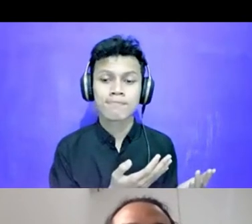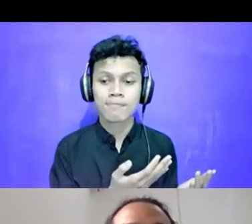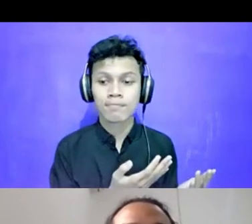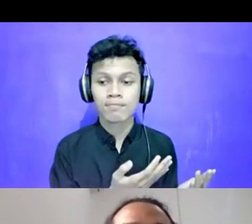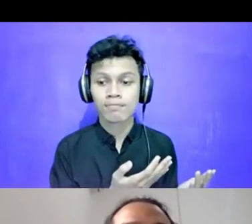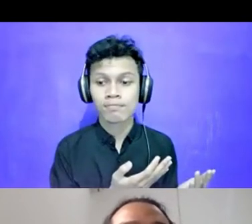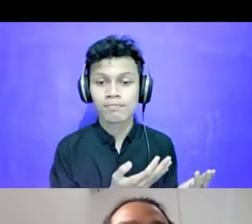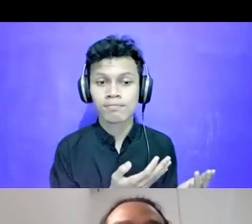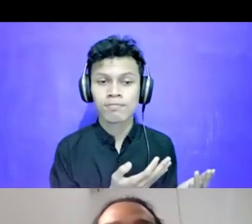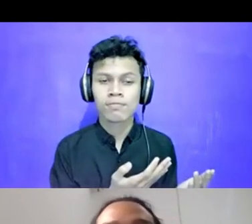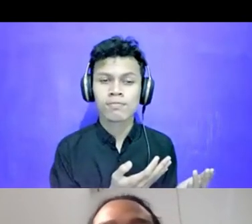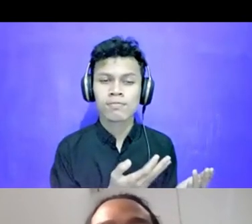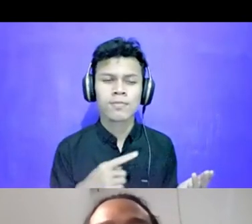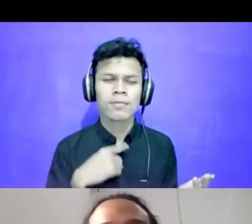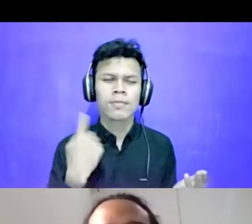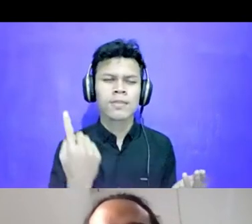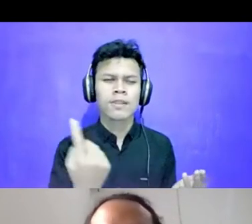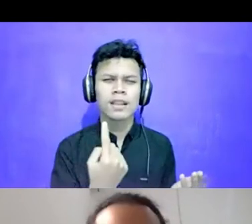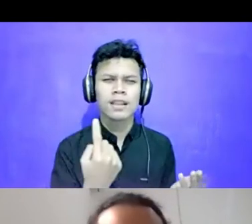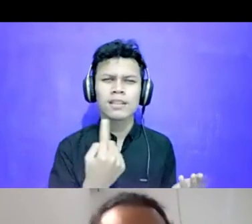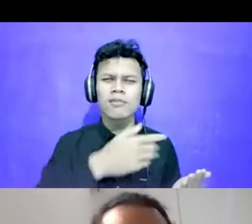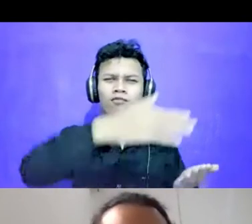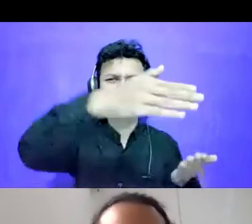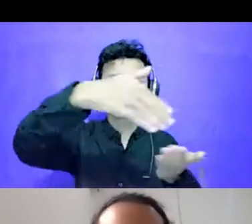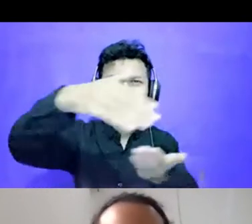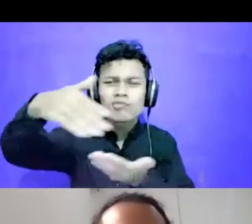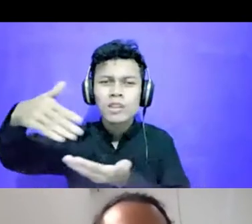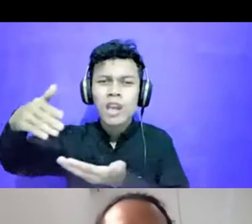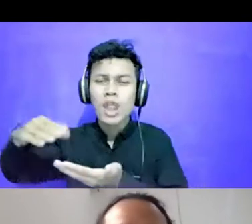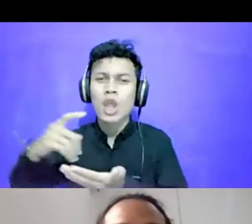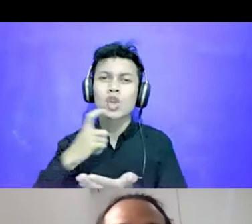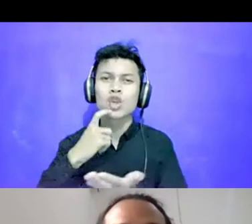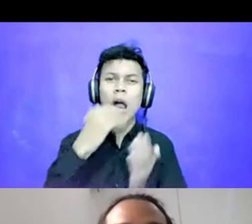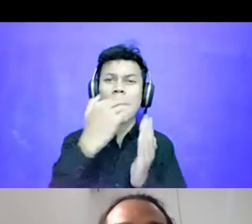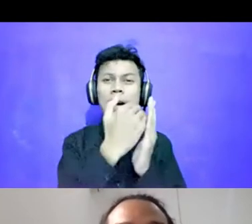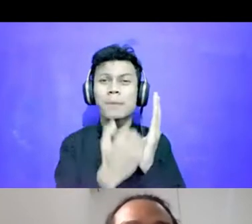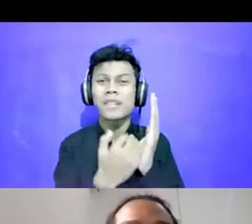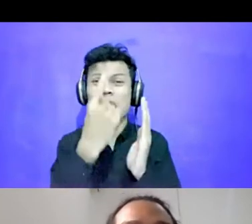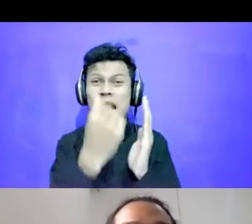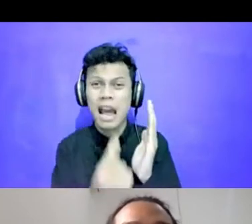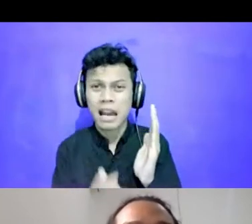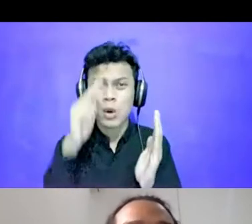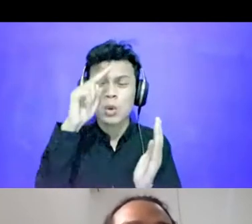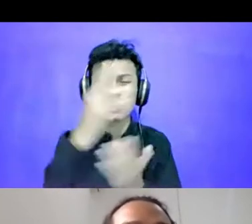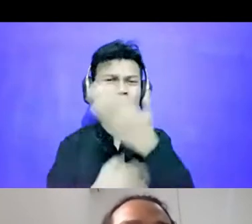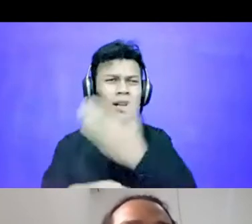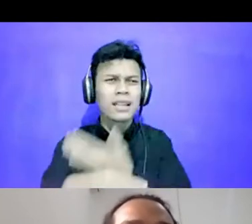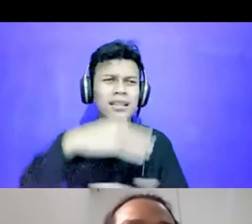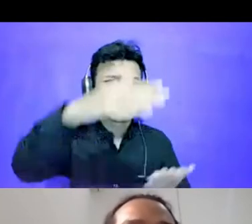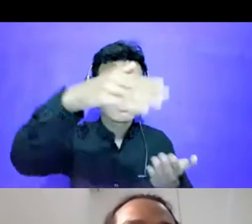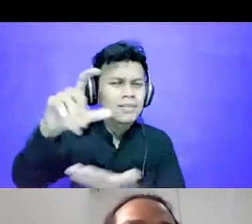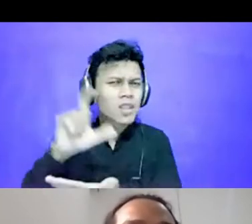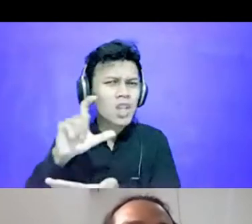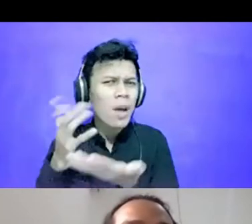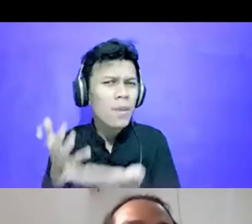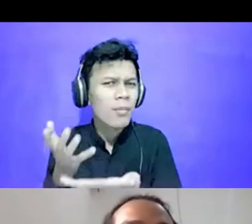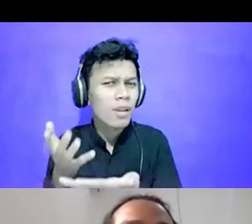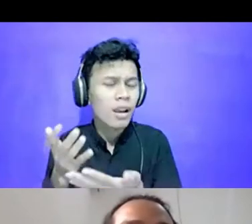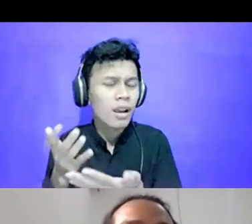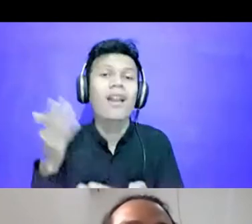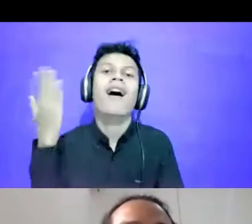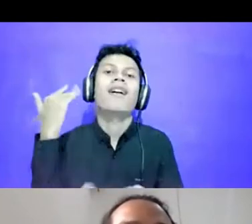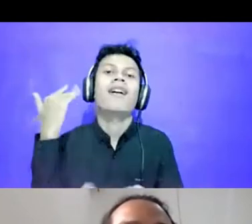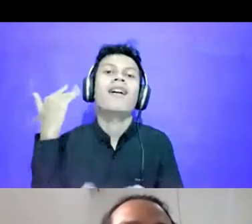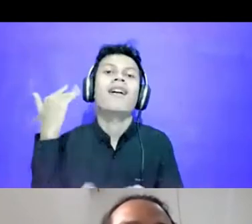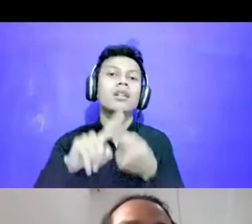Bagaimana Kita Bisa Dapat Data Soal Kebijakan Anggaran Untuk Disabilitas Tadi Teman-teman Bisa Masuk Ke